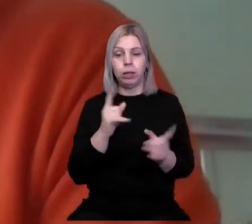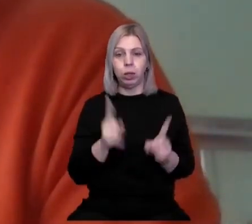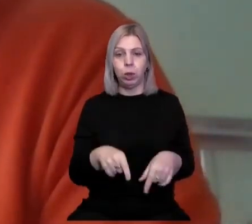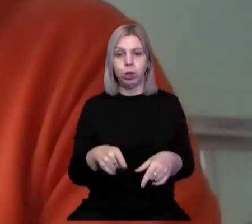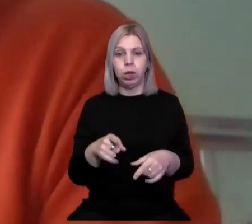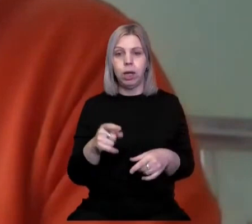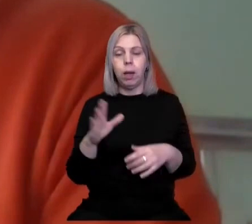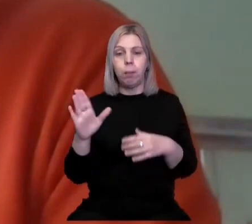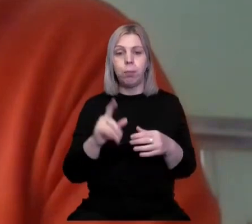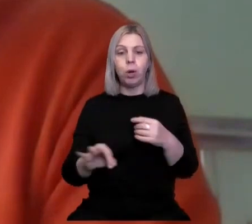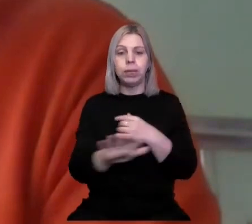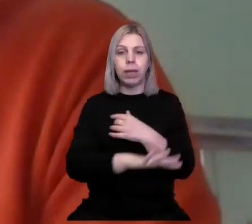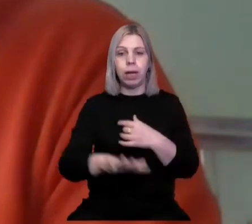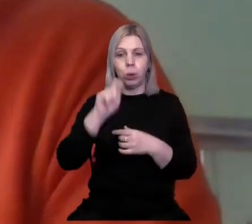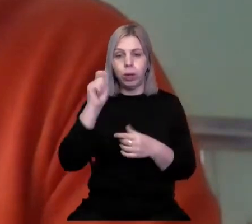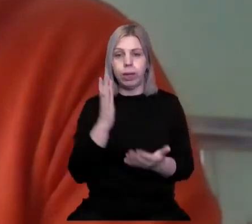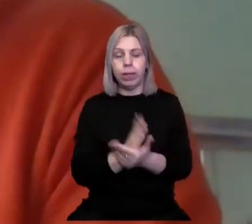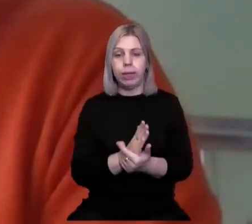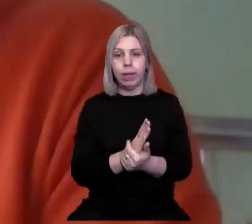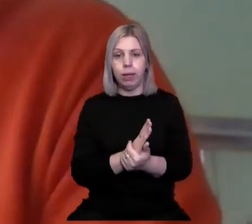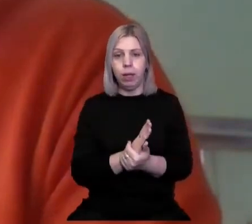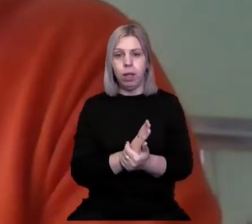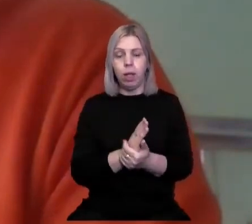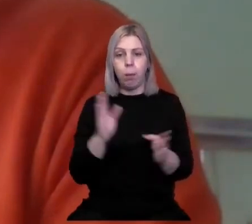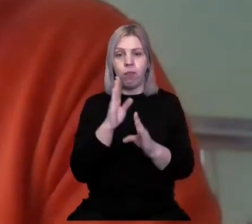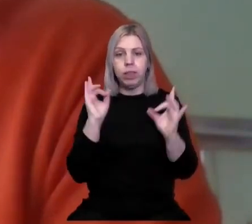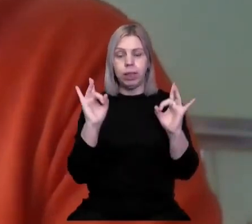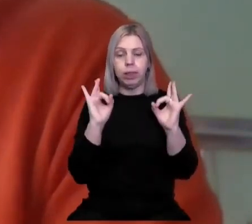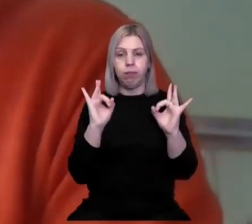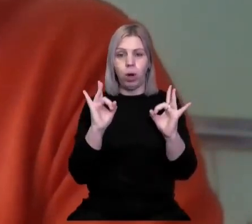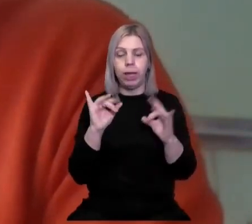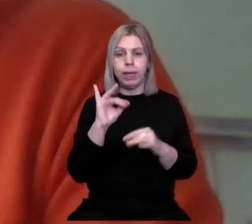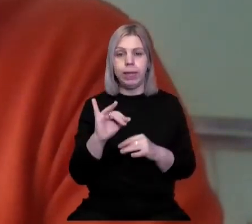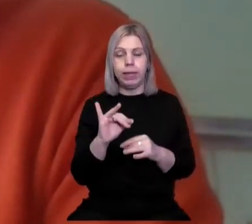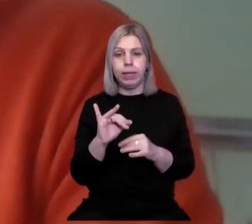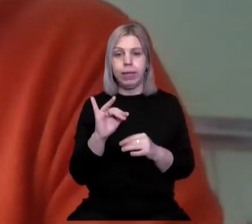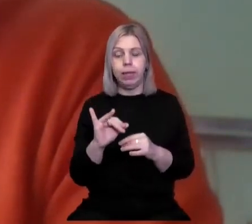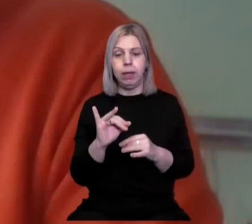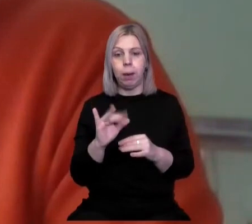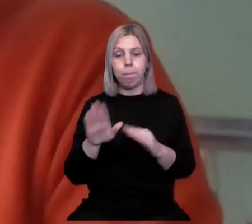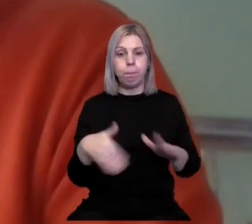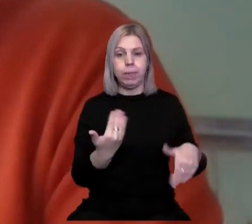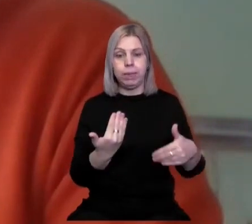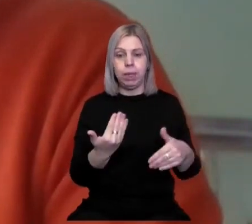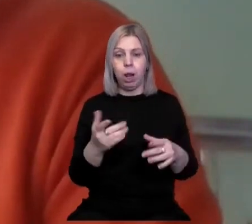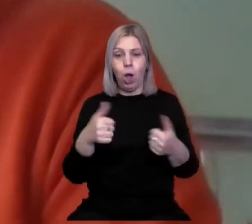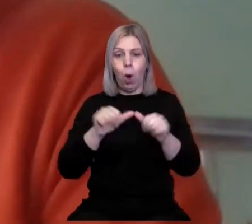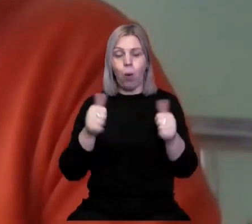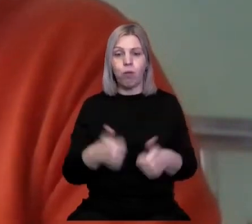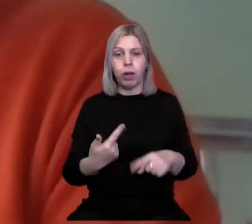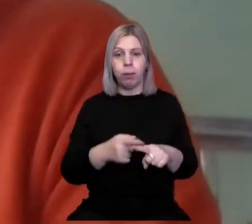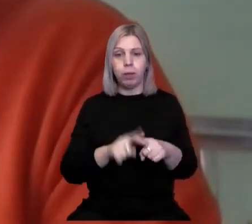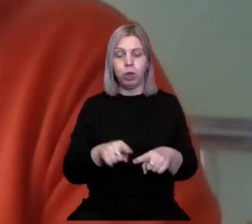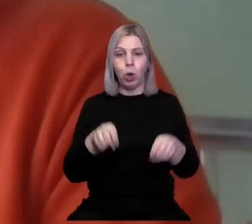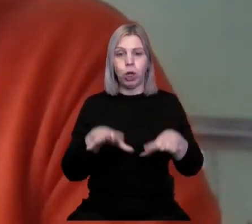по-західній Україні повністю є повітряна тривога. І після оформлення